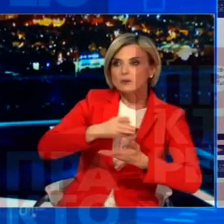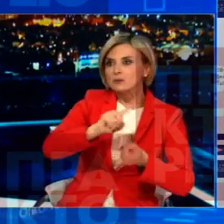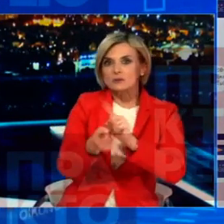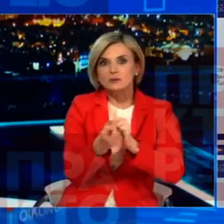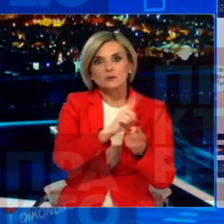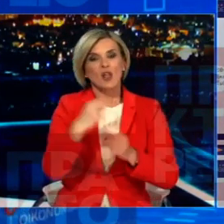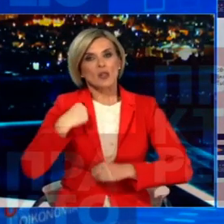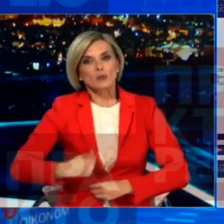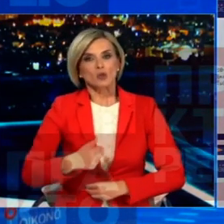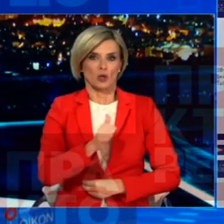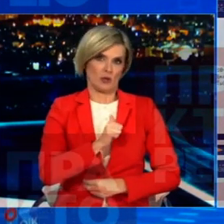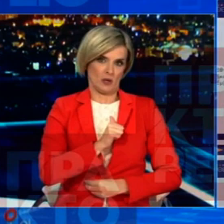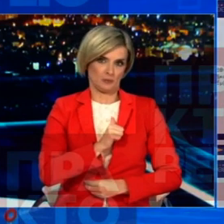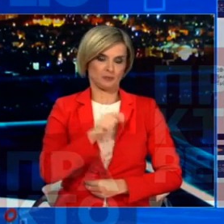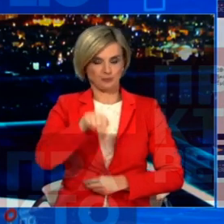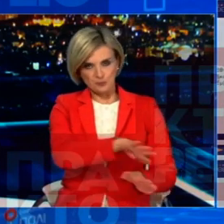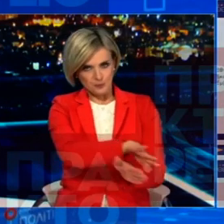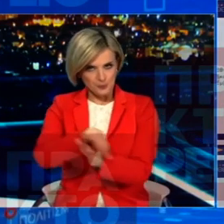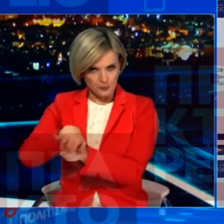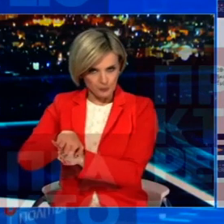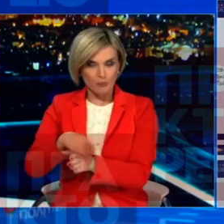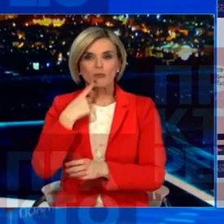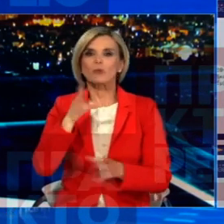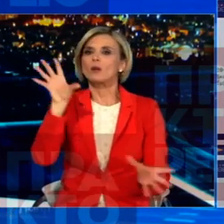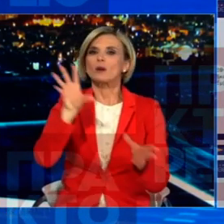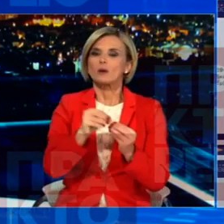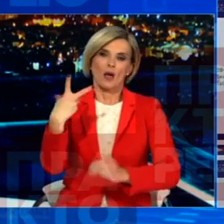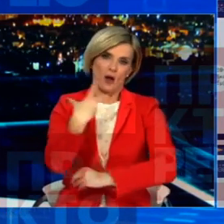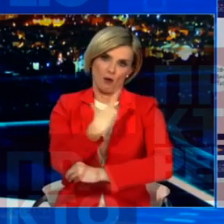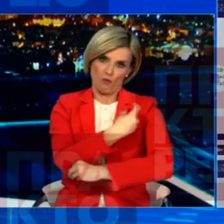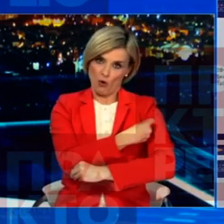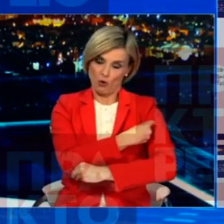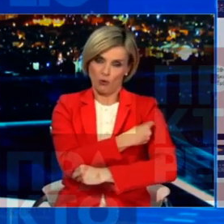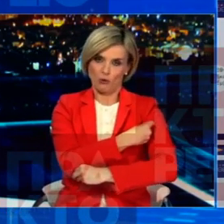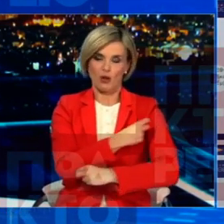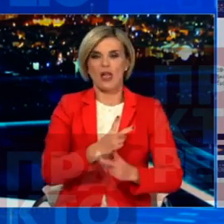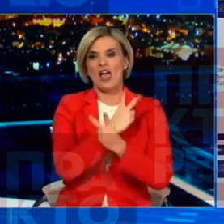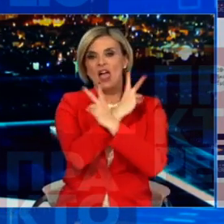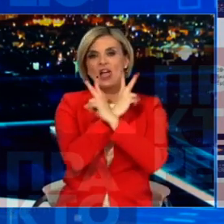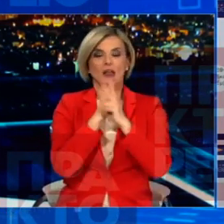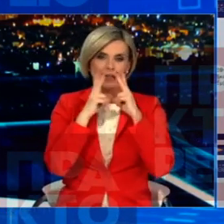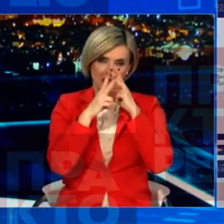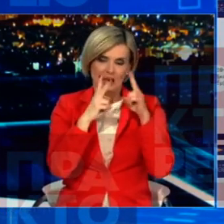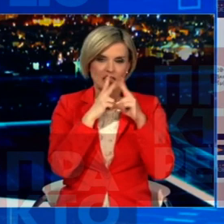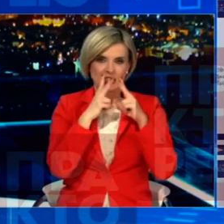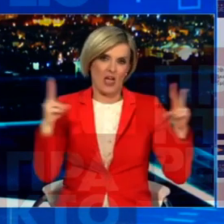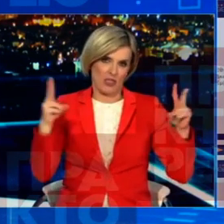Υπότιτλοι AUTHORWAVE Η ελληνική κυβέρνηση Και ανατέθηκε αυτό από τον Πρωθυπουργό Στο Υπουργείο Υγείας